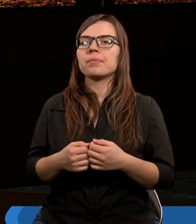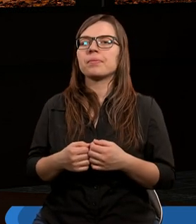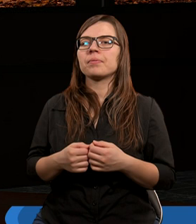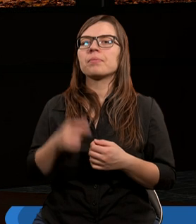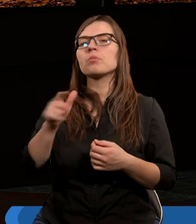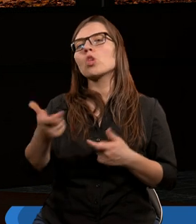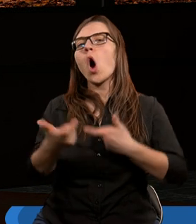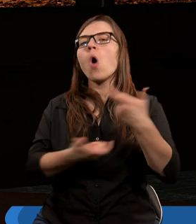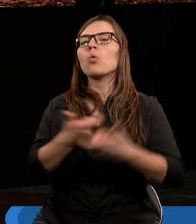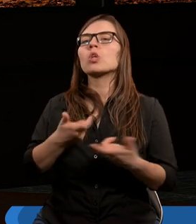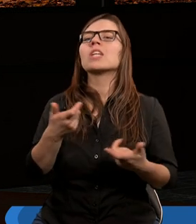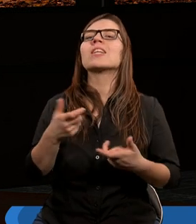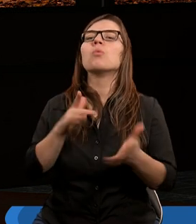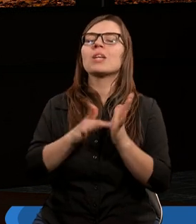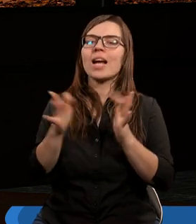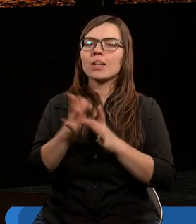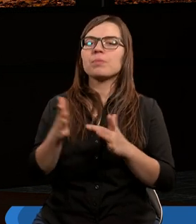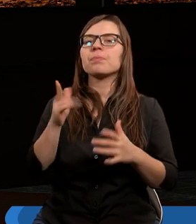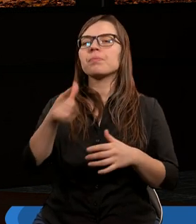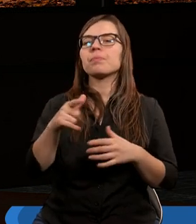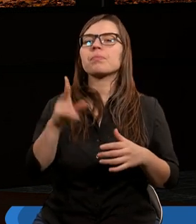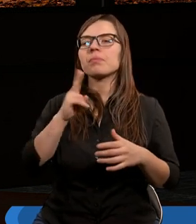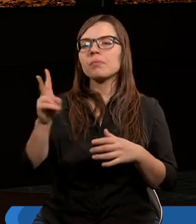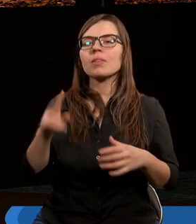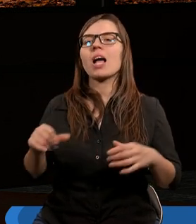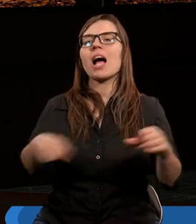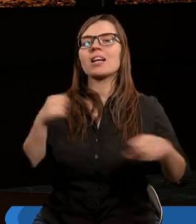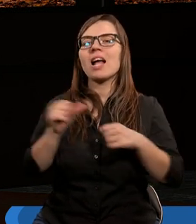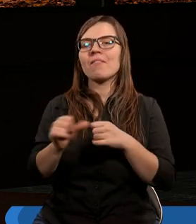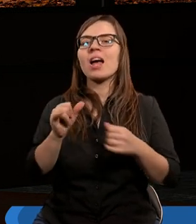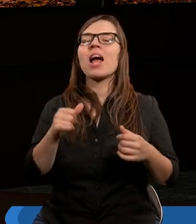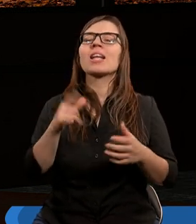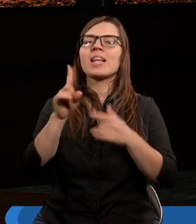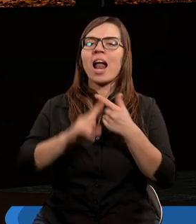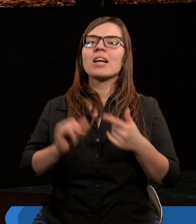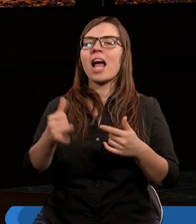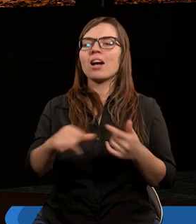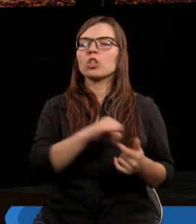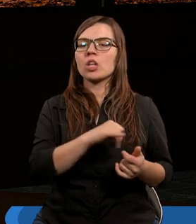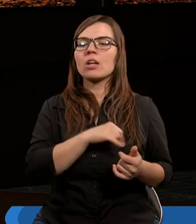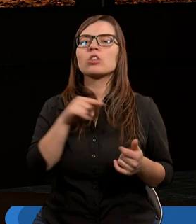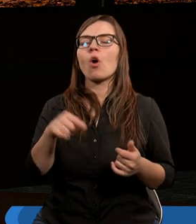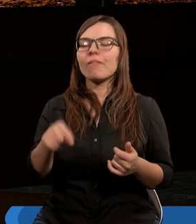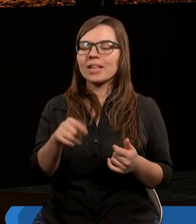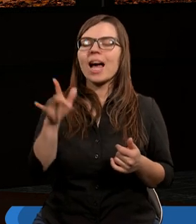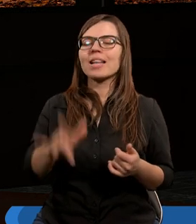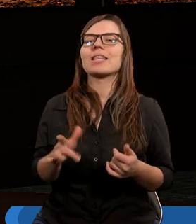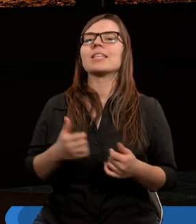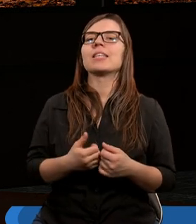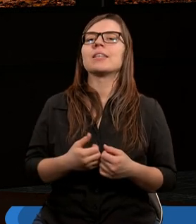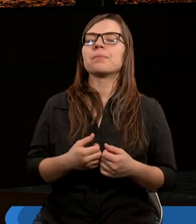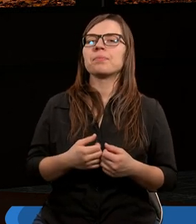co uczynił Jezus, gdzie każdy gniew jest zaliczony jako grzech, no to wtedy